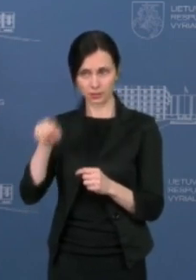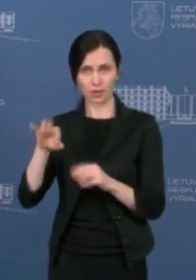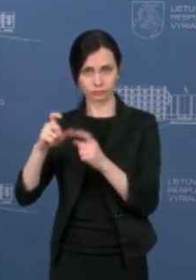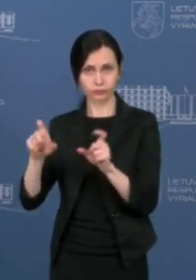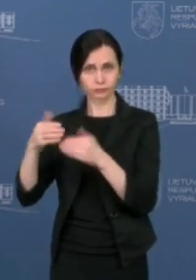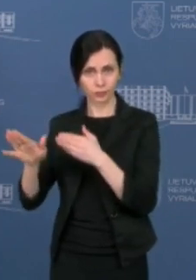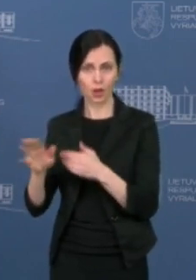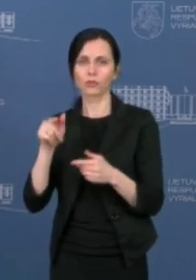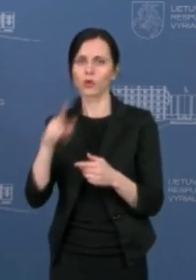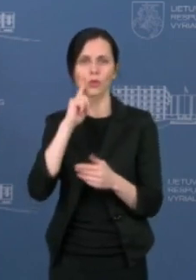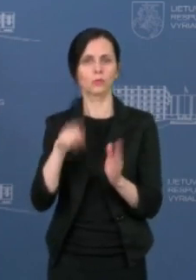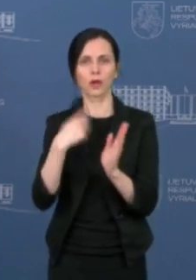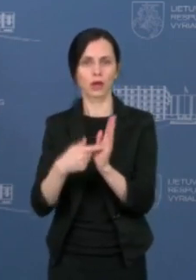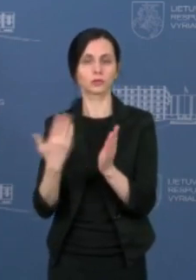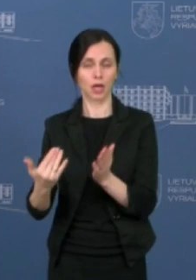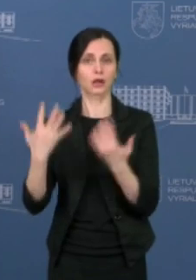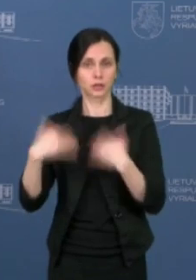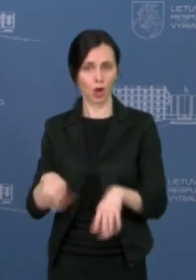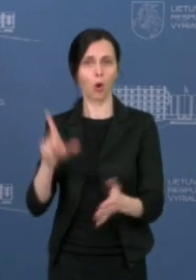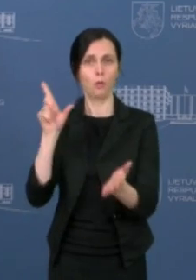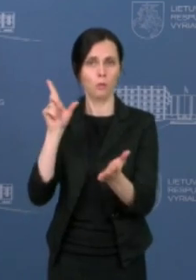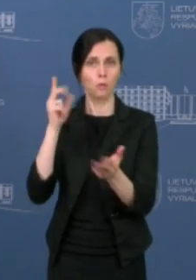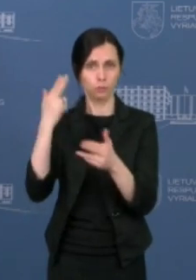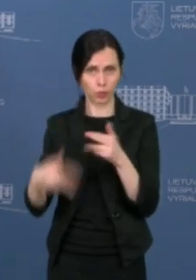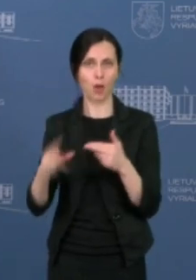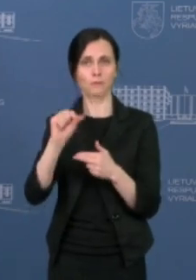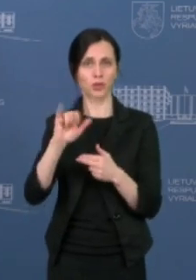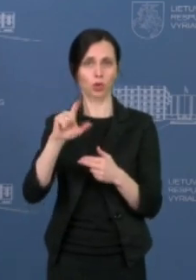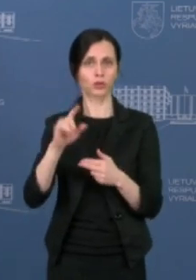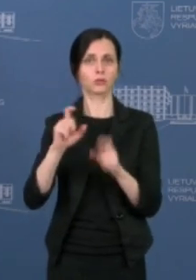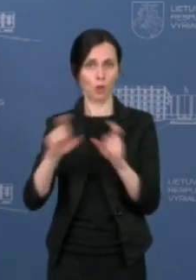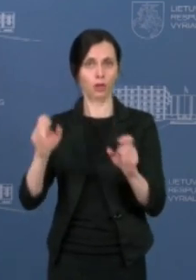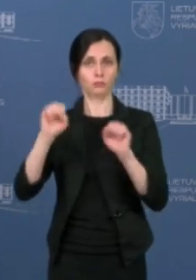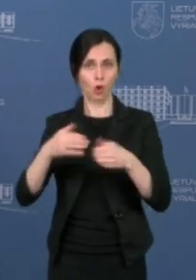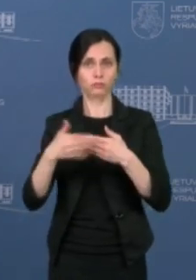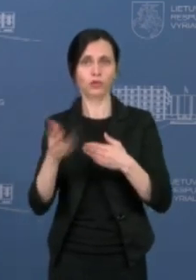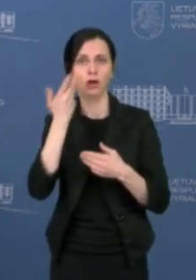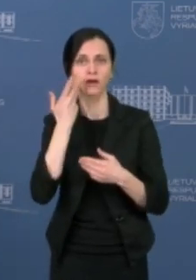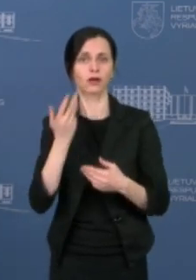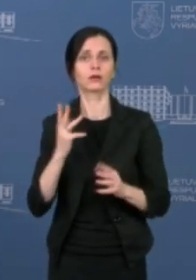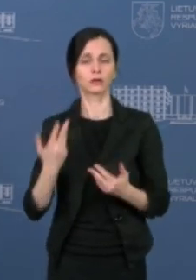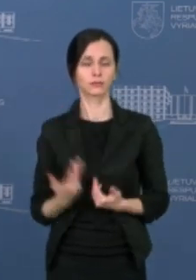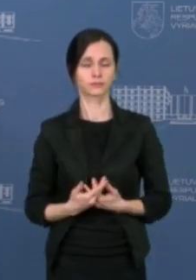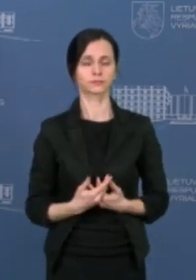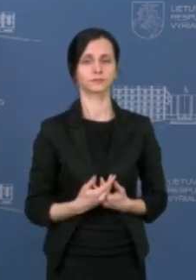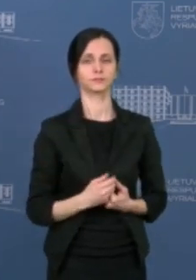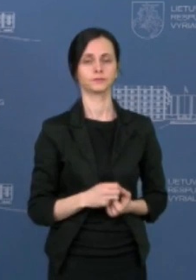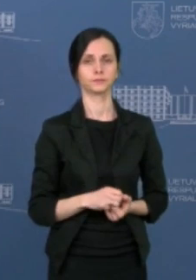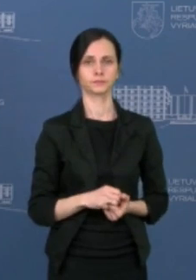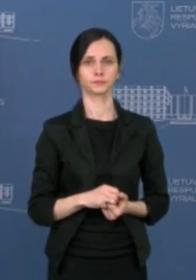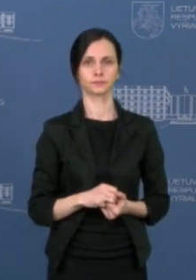jie jau yra priimti ir kada ta pilotinė mokykla galėtų startuoti. Taip, tai labai žiūrime